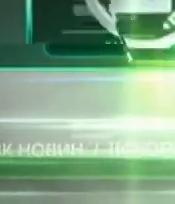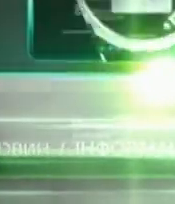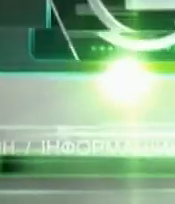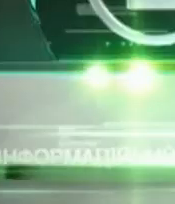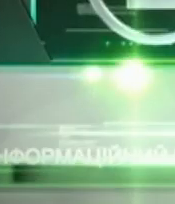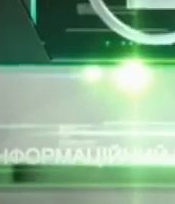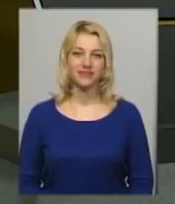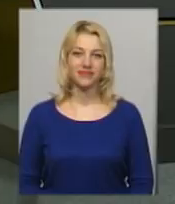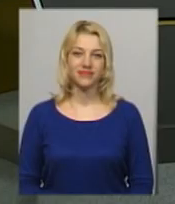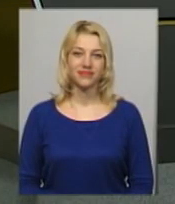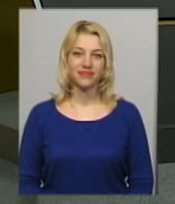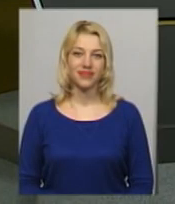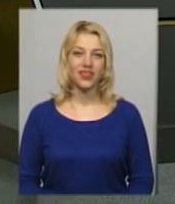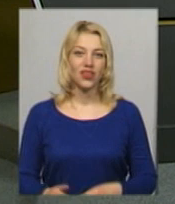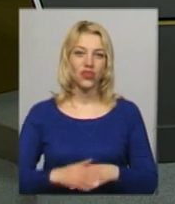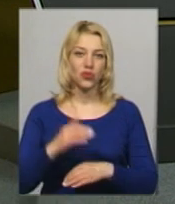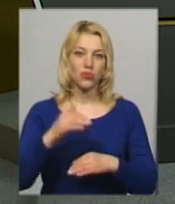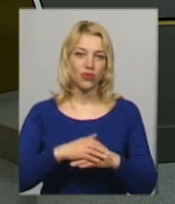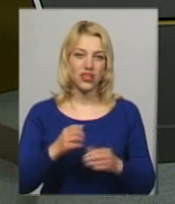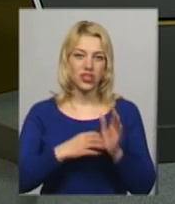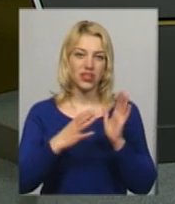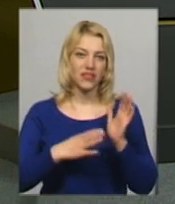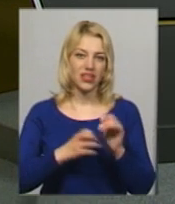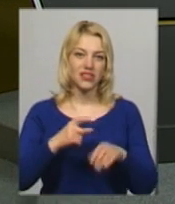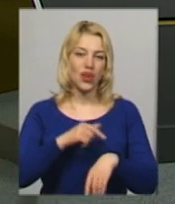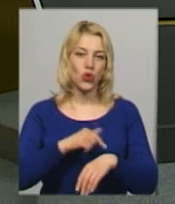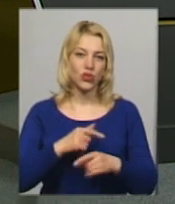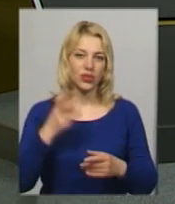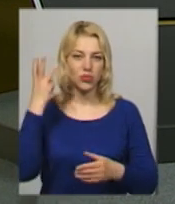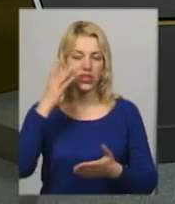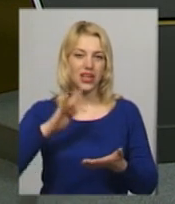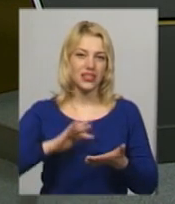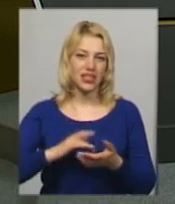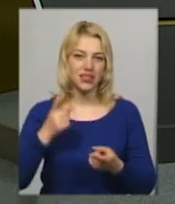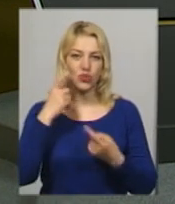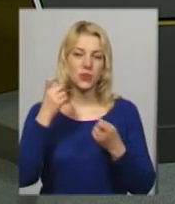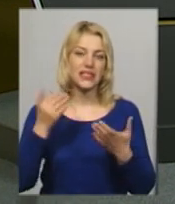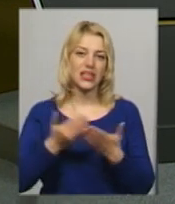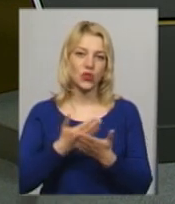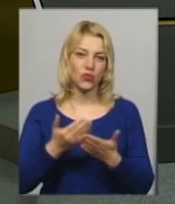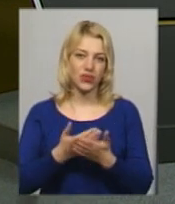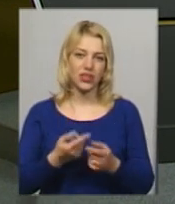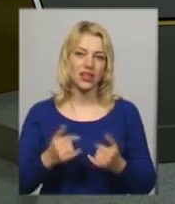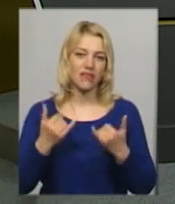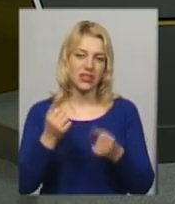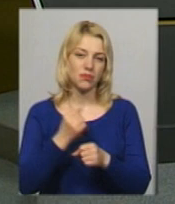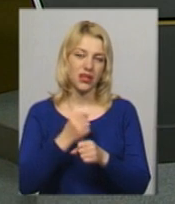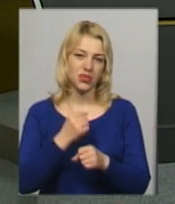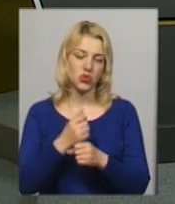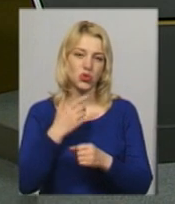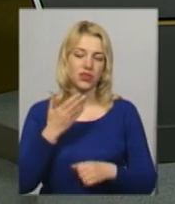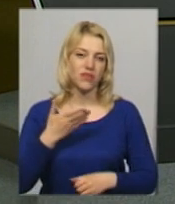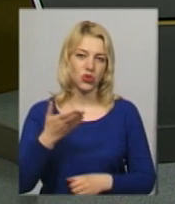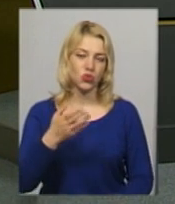Музика Доброго вечора, 19.00 на годиннику в ефірі Поділля Центр, інформаційний випуск новин. У студії для вас працює